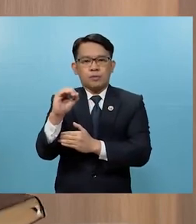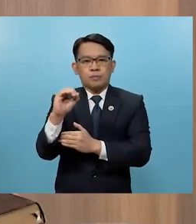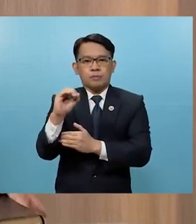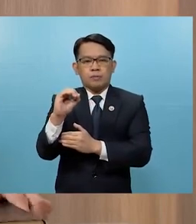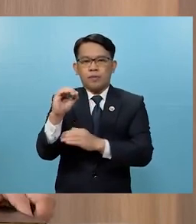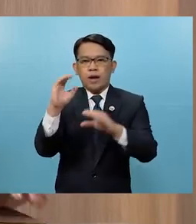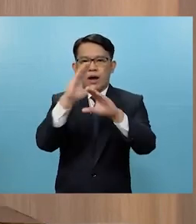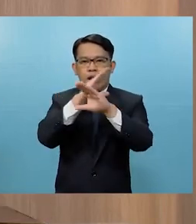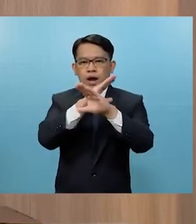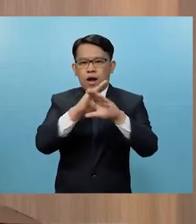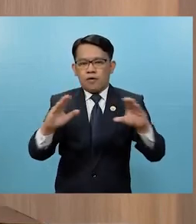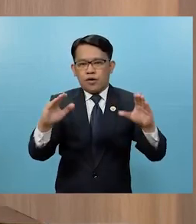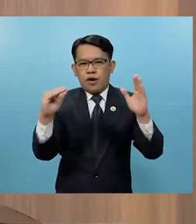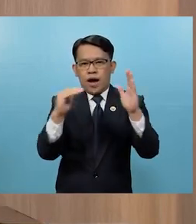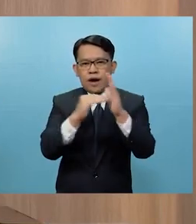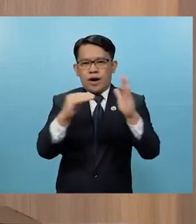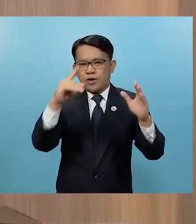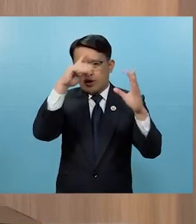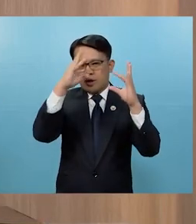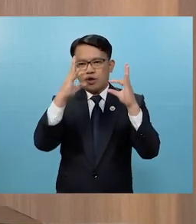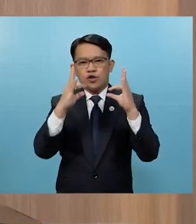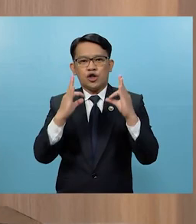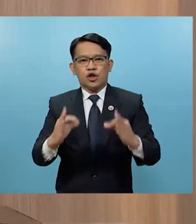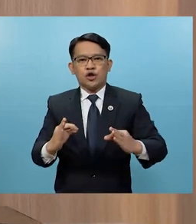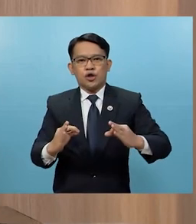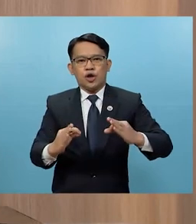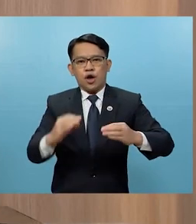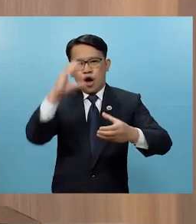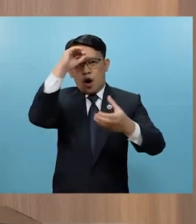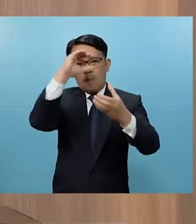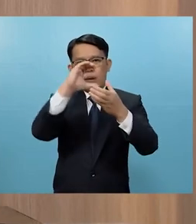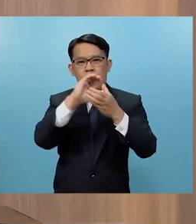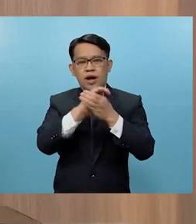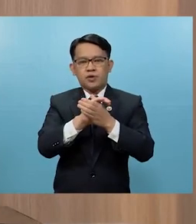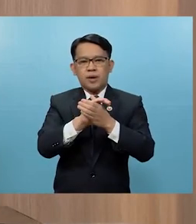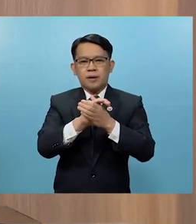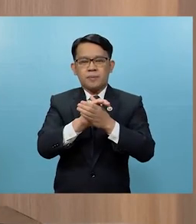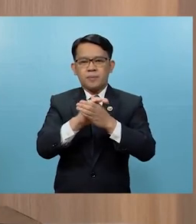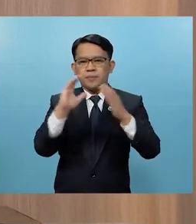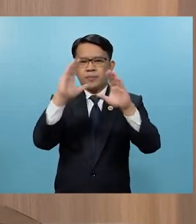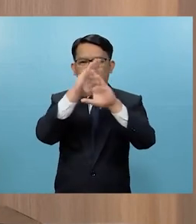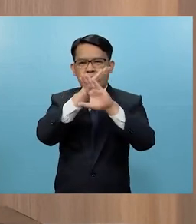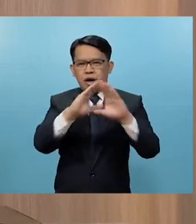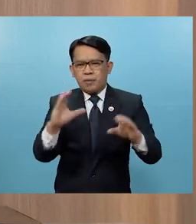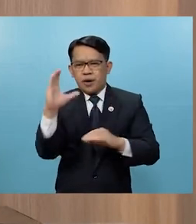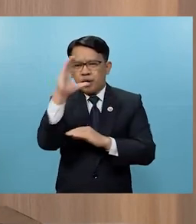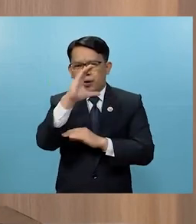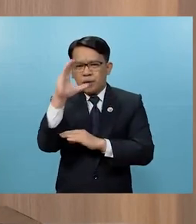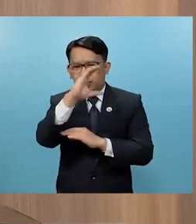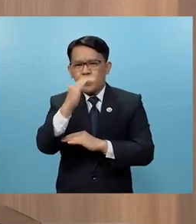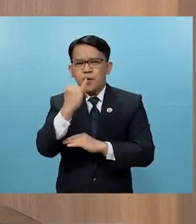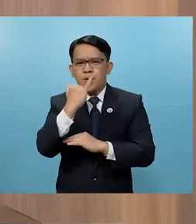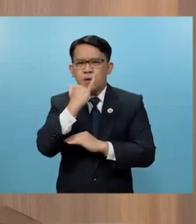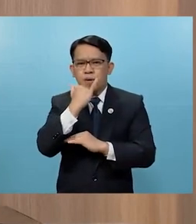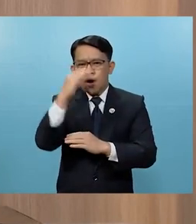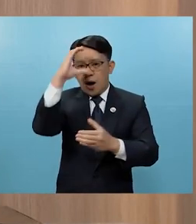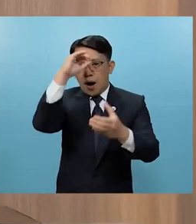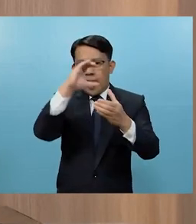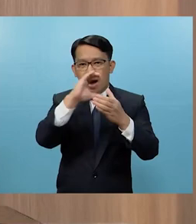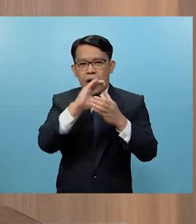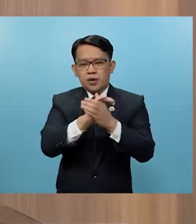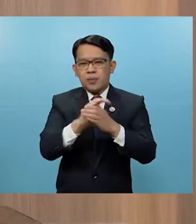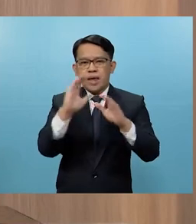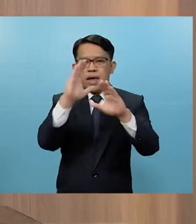pagsalungat sa kapasyahan ng kanyang asawa Hindi po siya mapaghanap ng kamalian ng asawa